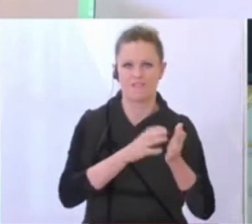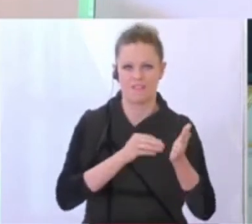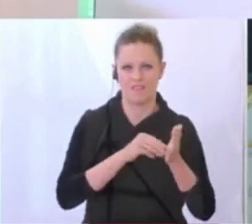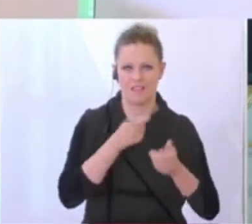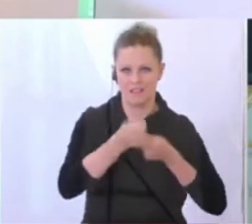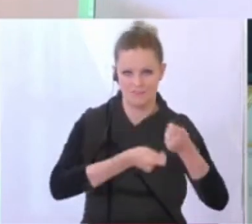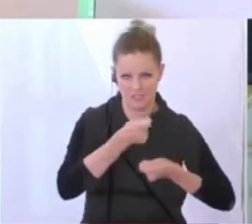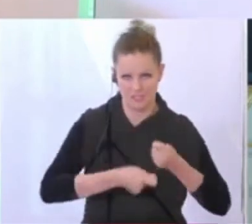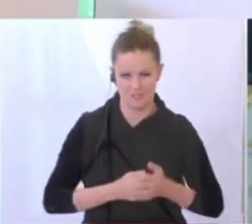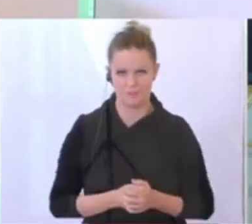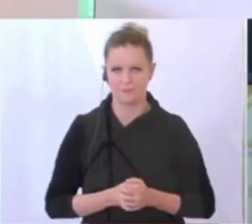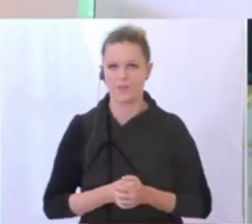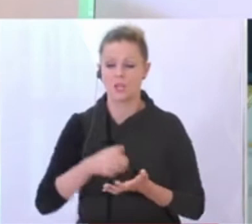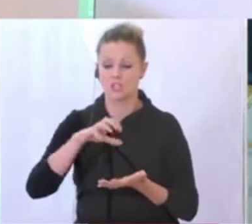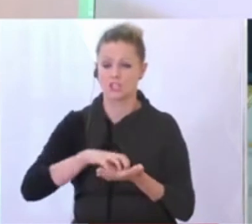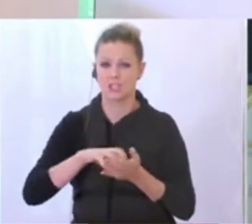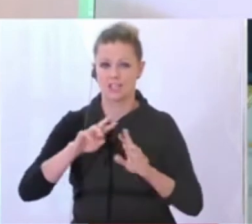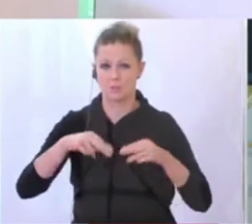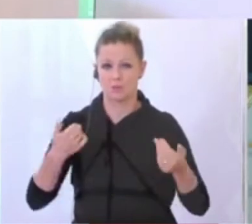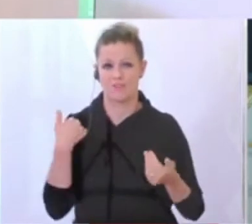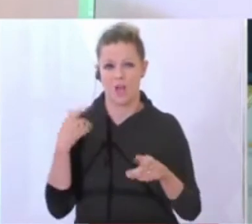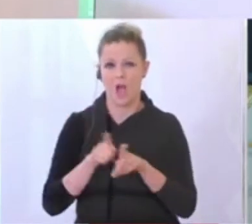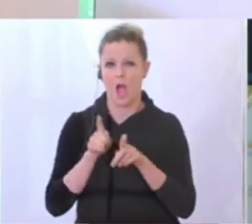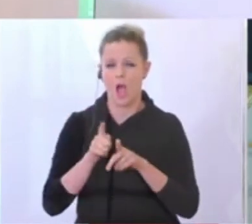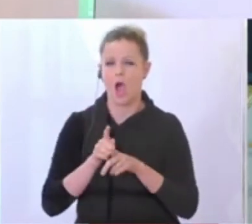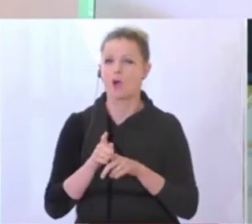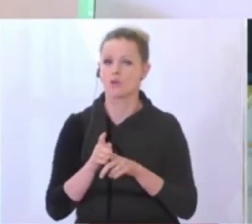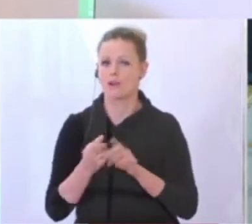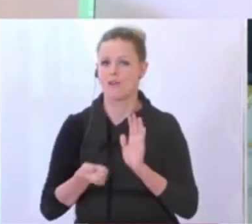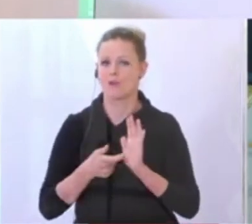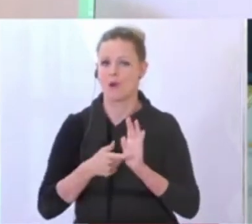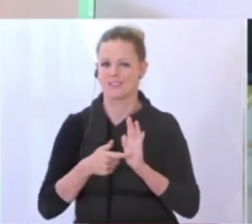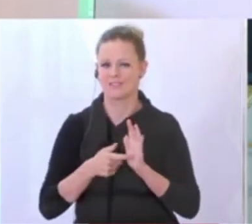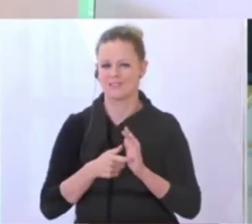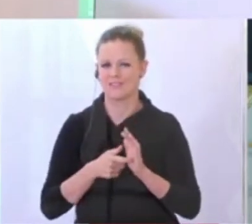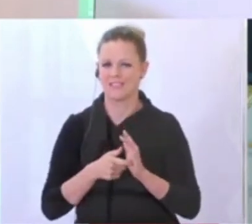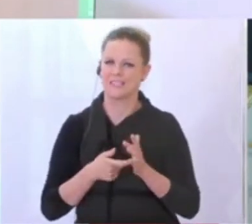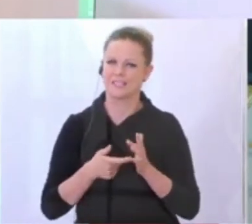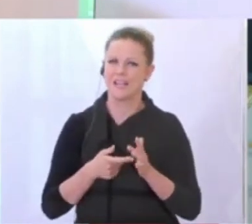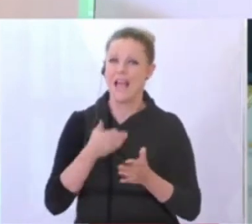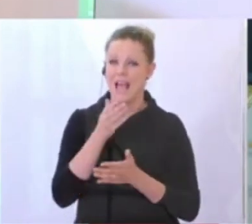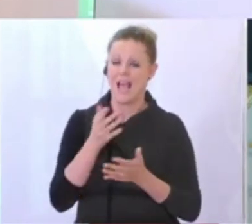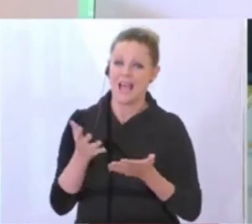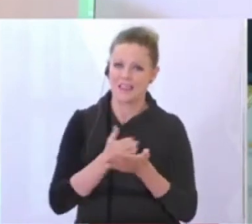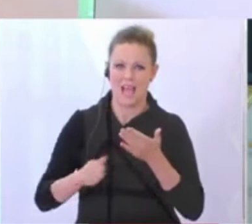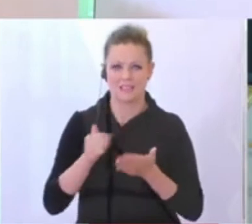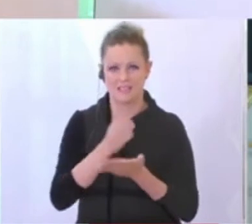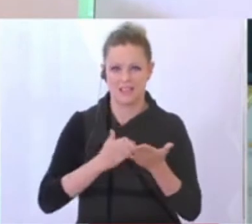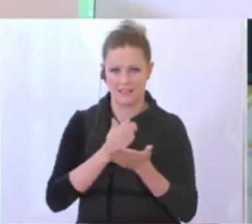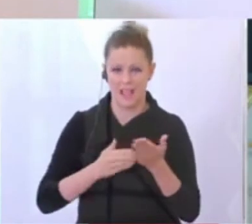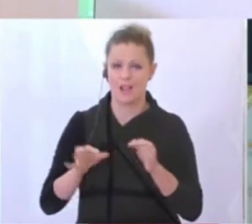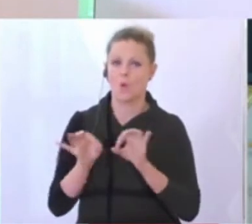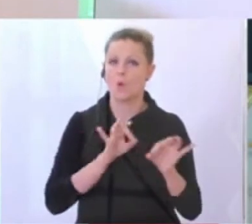gibt, wie wir das auch im Städtebund gefordert haben, einen Auffangsschirm für die Ertragsanteile oder auch eine Abgeltung